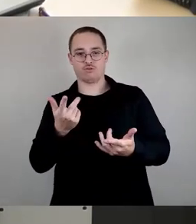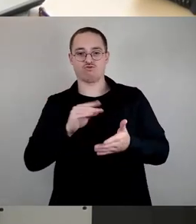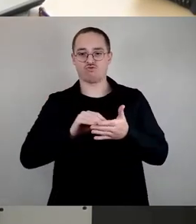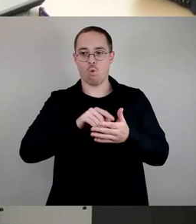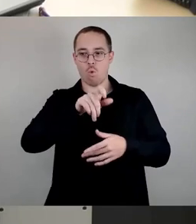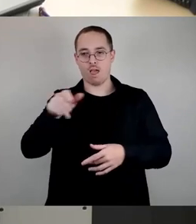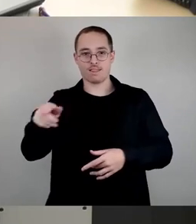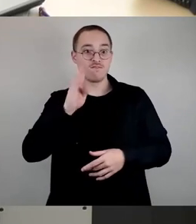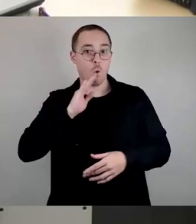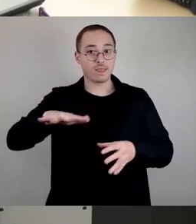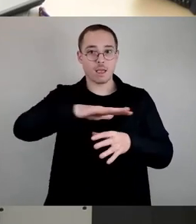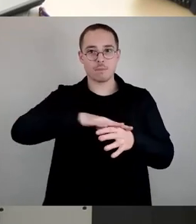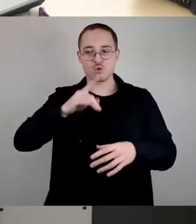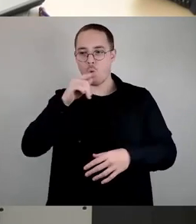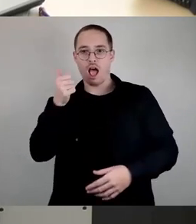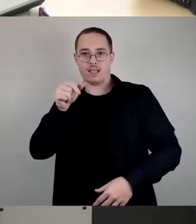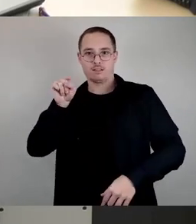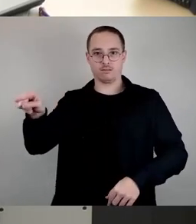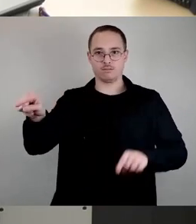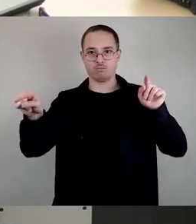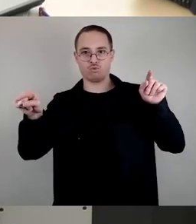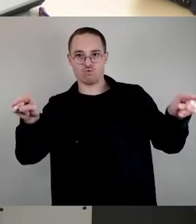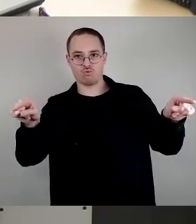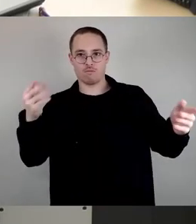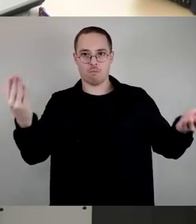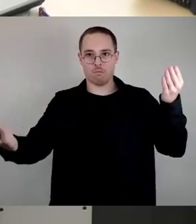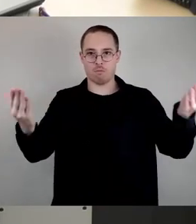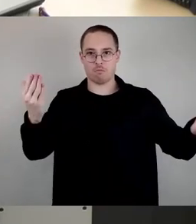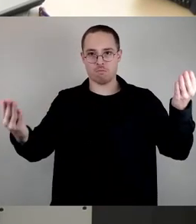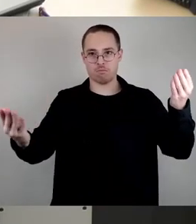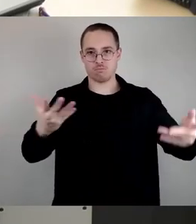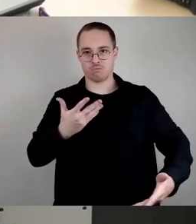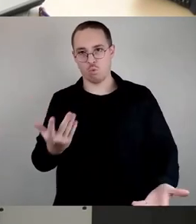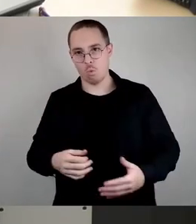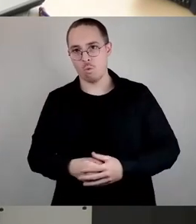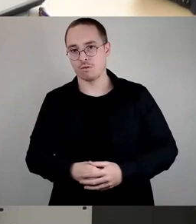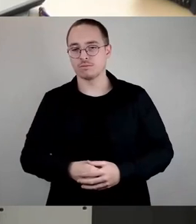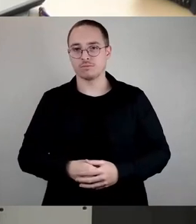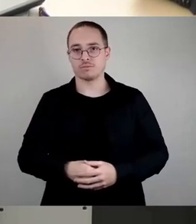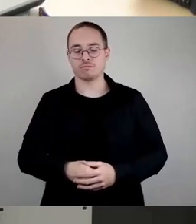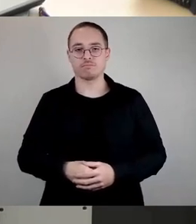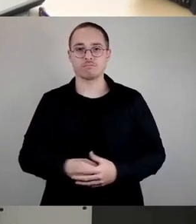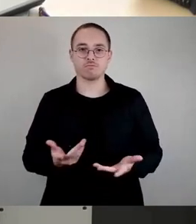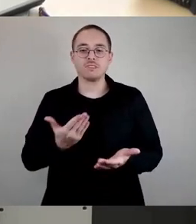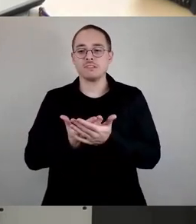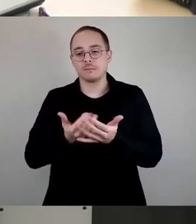Wir haben den Standort, wir haben die Bedarfe, wir sollten hier und jetzt handeln, daher unser Prüfauftrag. Dankeschön.